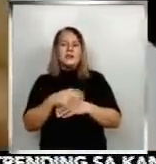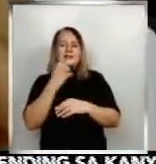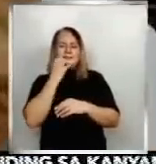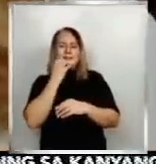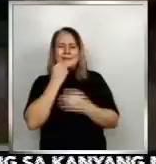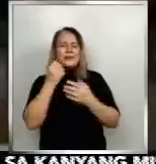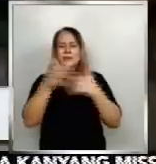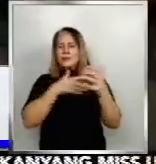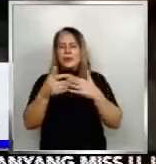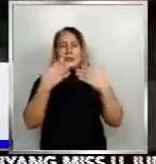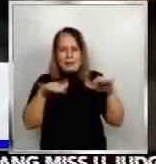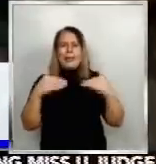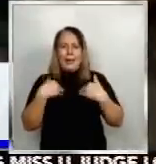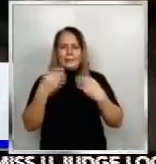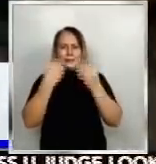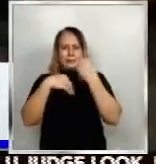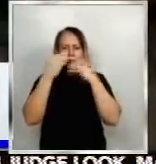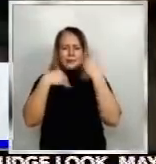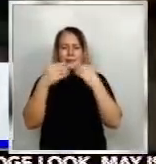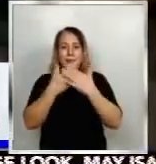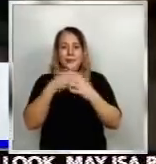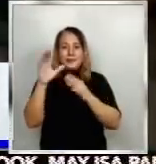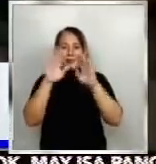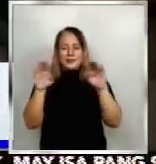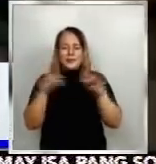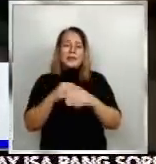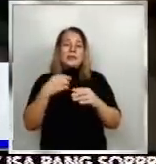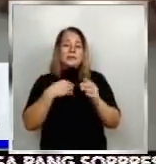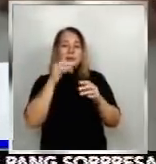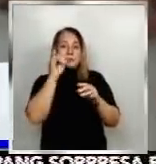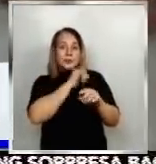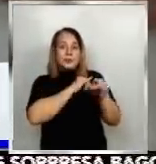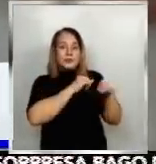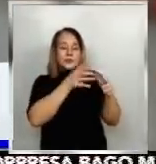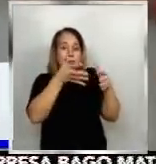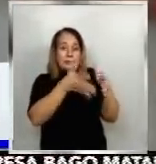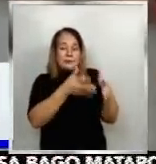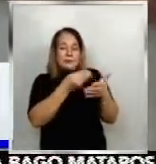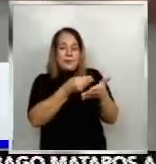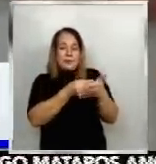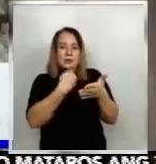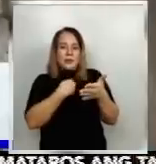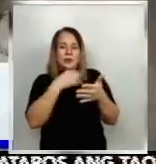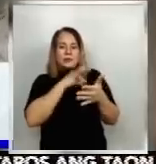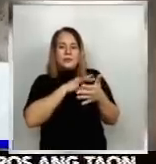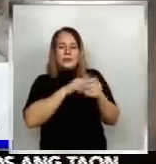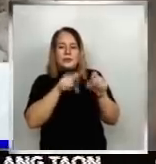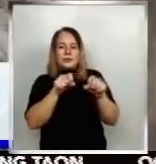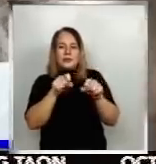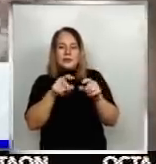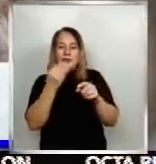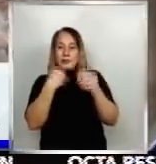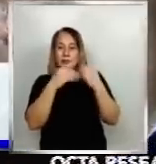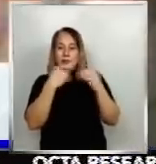pagbisperas ng Pasko. Si Ate Sonia, nagtatabi na rao ng budget para sa Noche Buena. Wala sa kanyang kita sa pagtitinda ng ulam. Lalo't ng isang